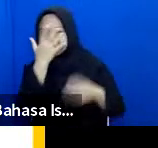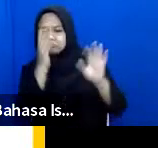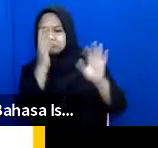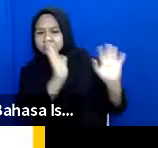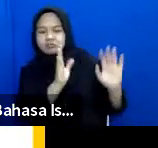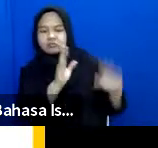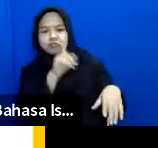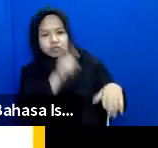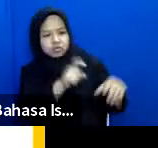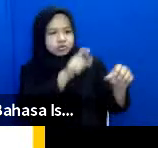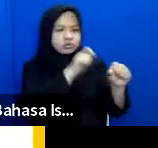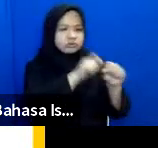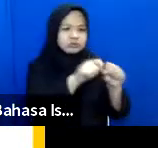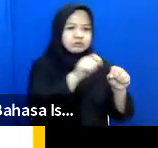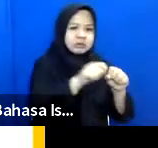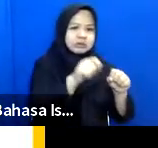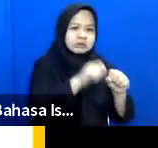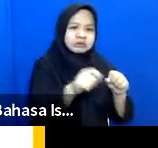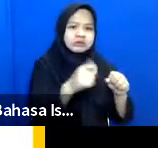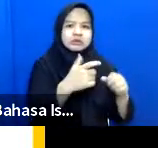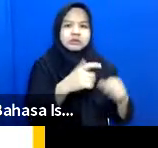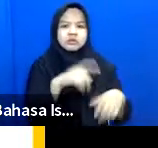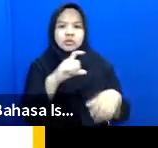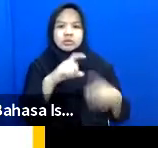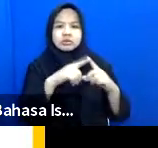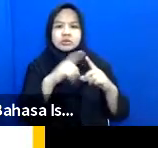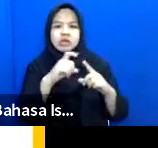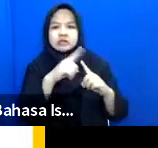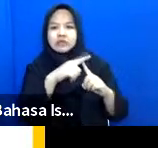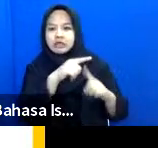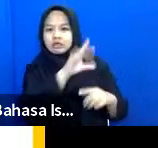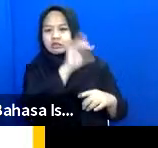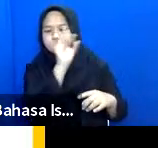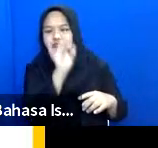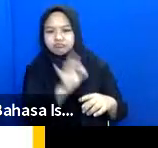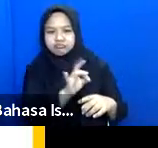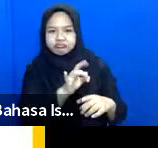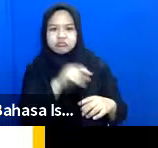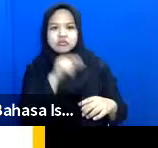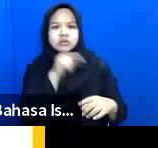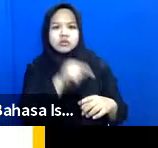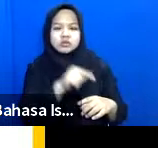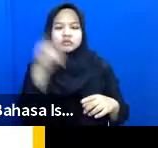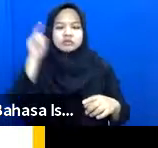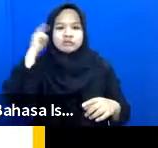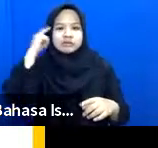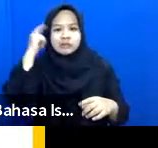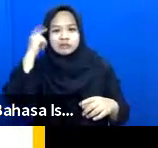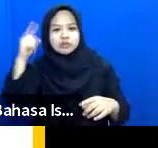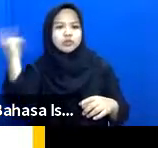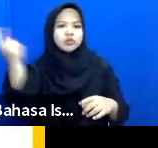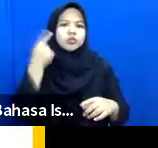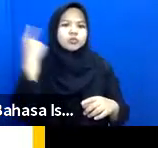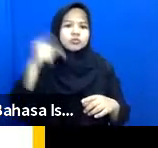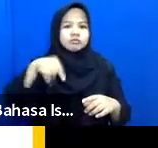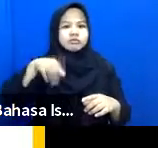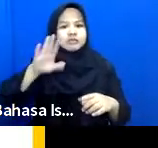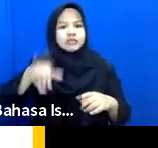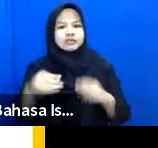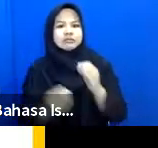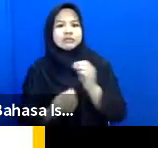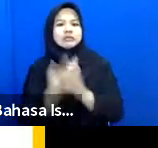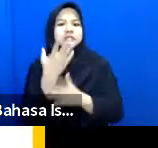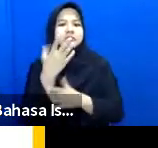perlu diperbaiki kemudian cacat dan lain sebagainya itu adalah persepsi umum yang masih berkembang di